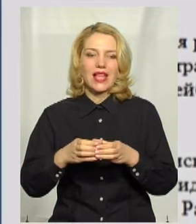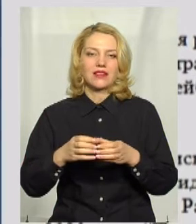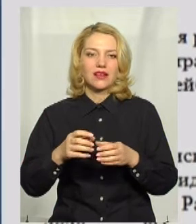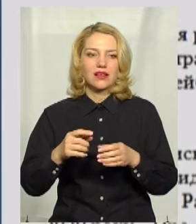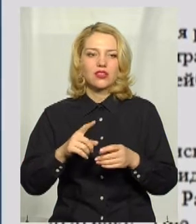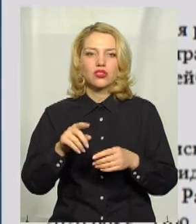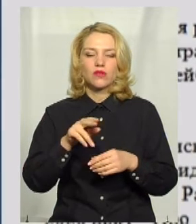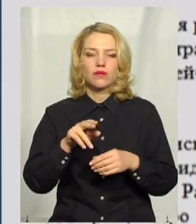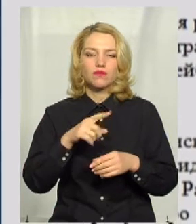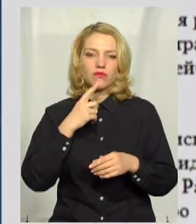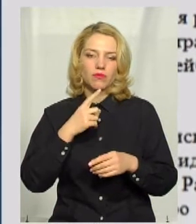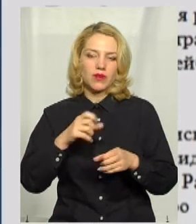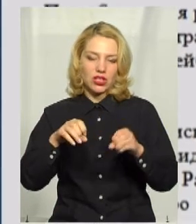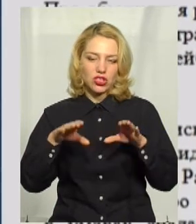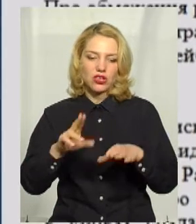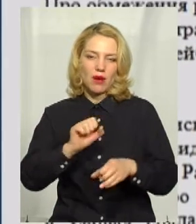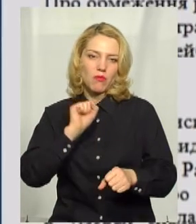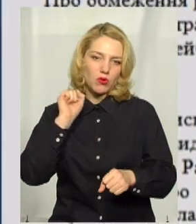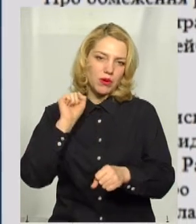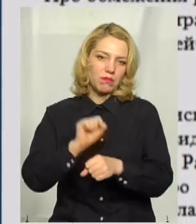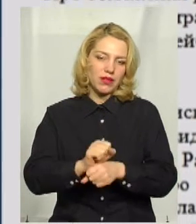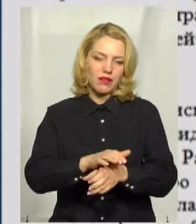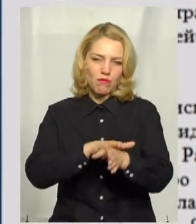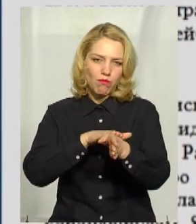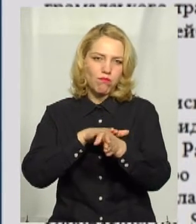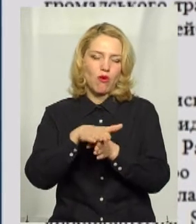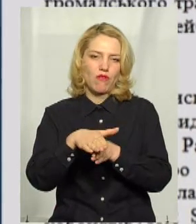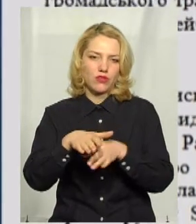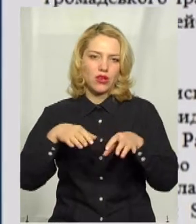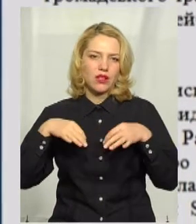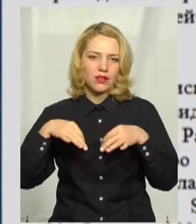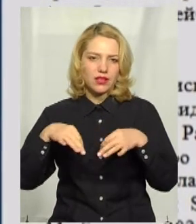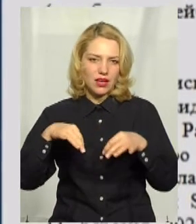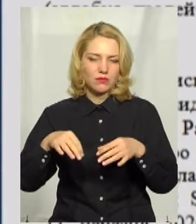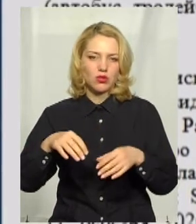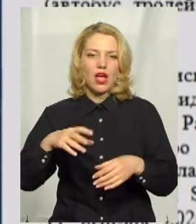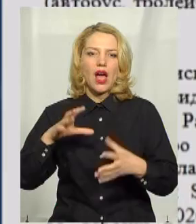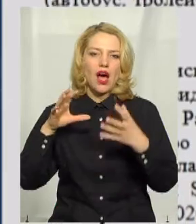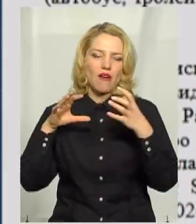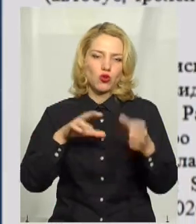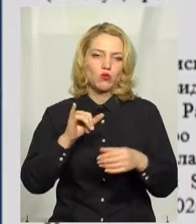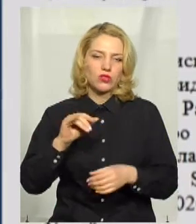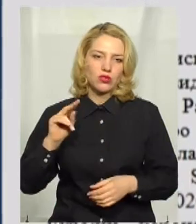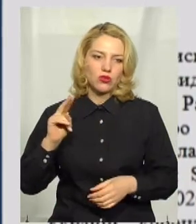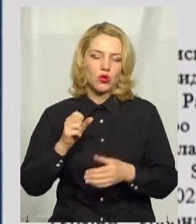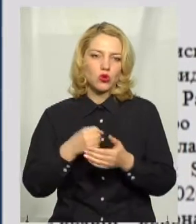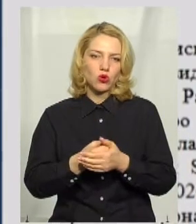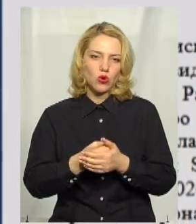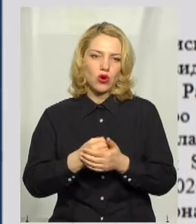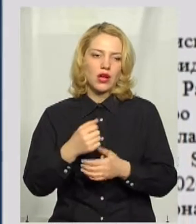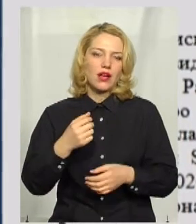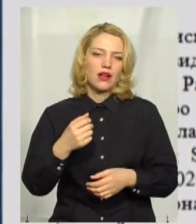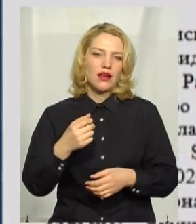повного припинення роботи громадського транспорту, тобто руху автобусів і тролейбусів. І триватиме це до закінчення